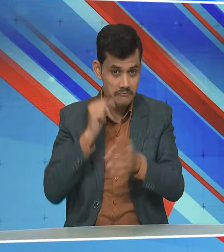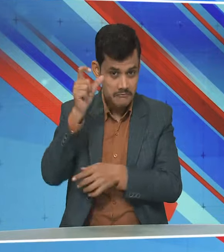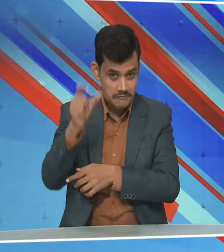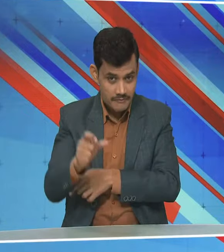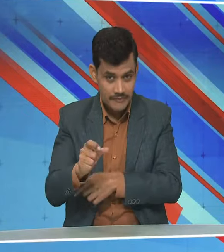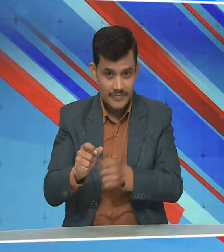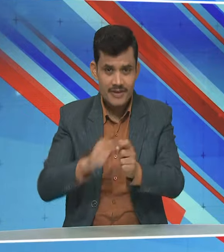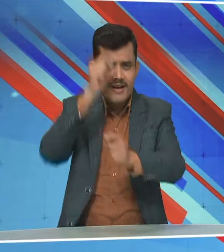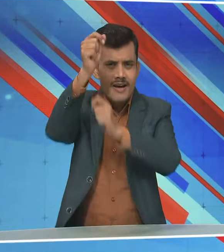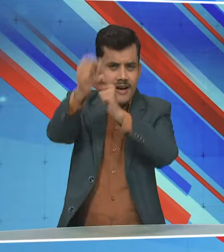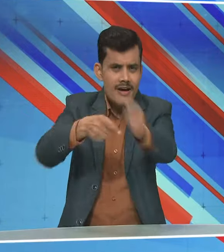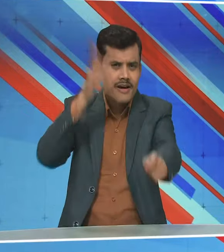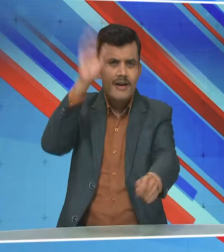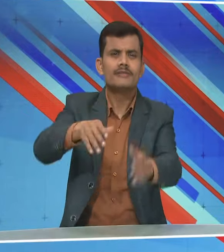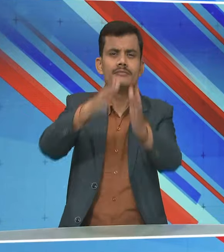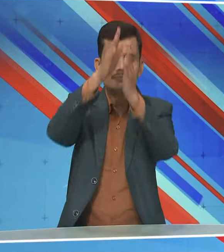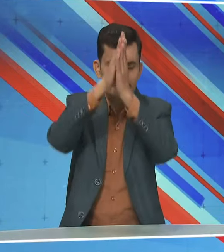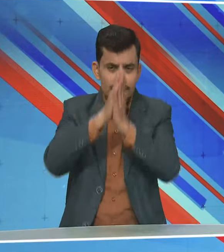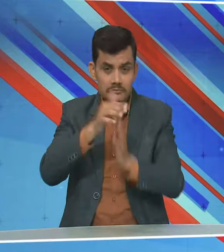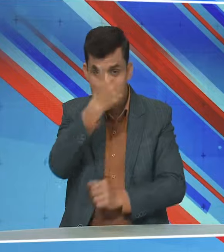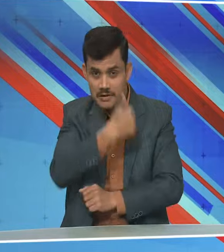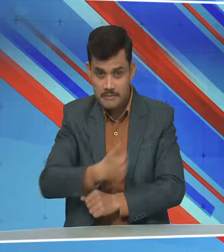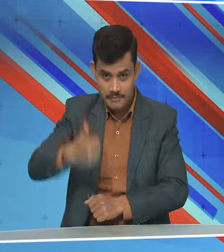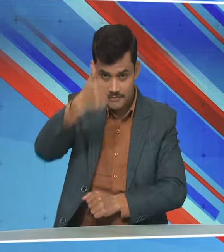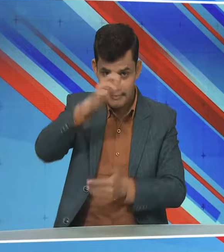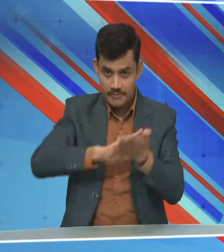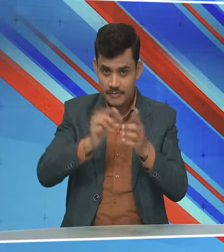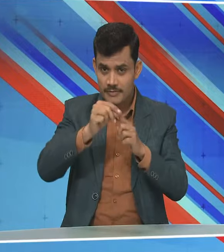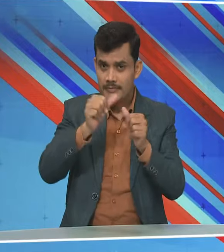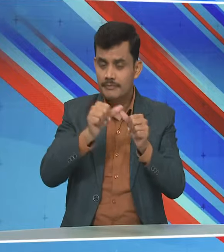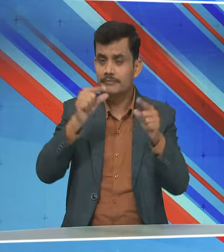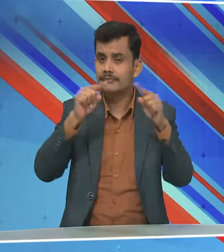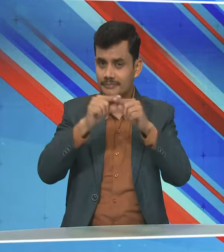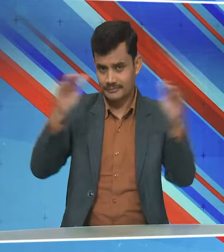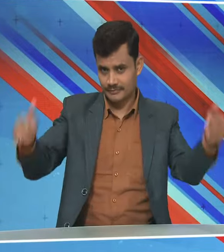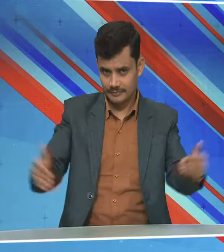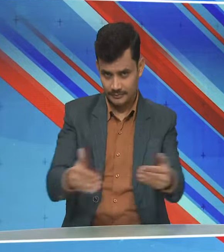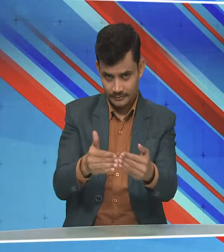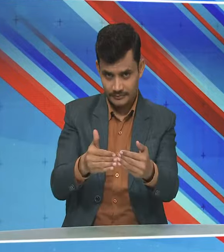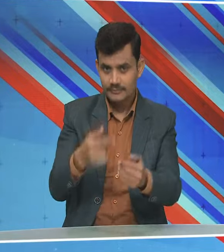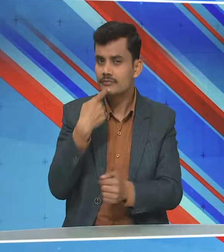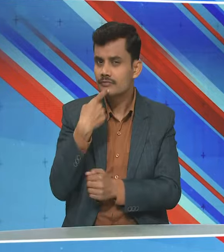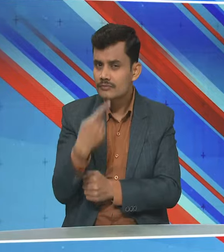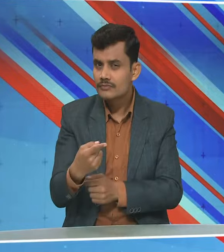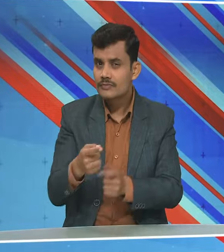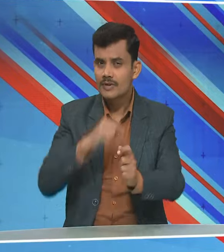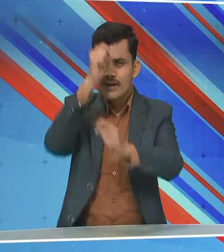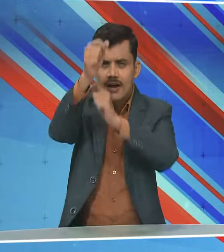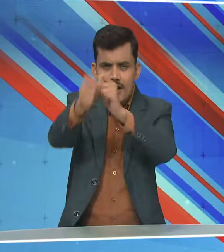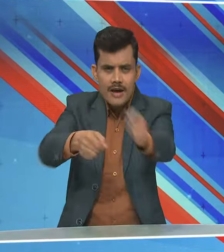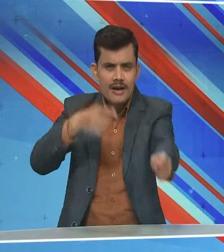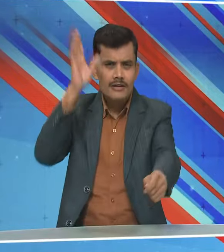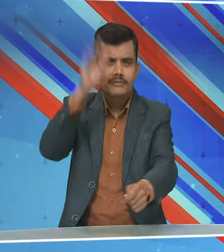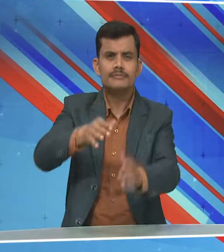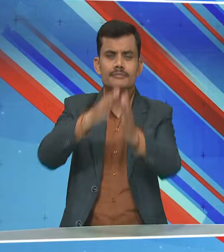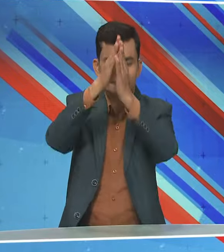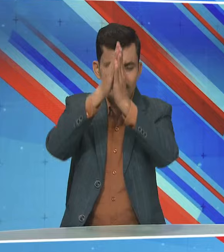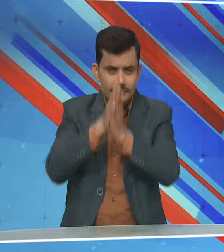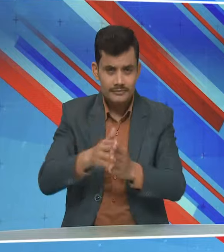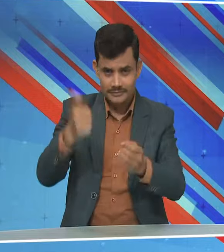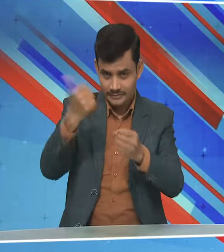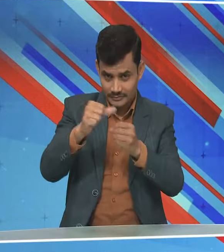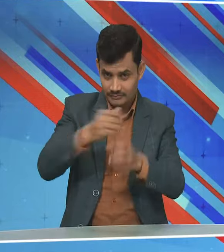राम मंदिर ट्रस्ट के बहासचिव चंपत राय से उन्होंने मुलाकात की है उन्होंने राम मंदिर को शराब मुक्त करने